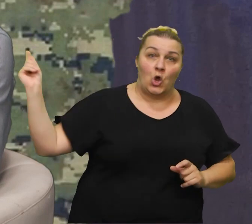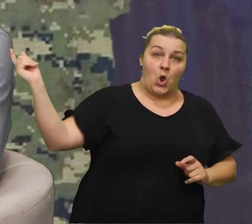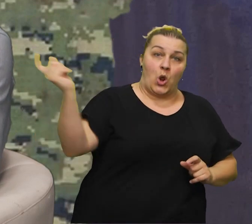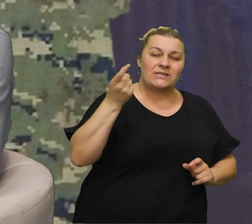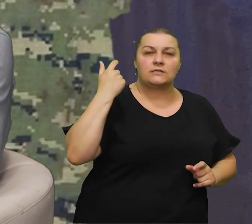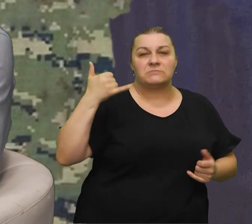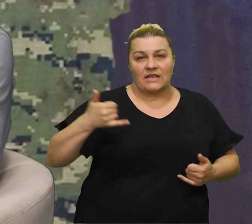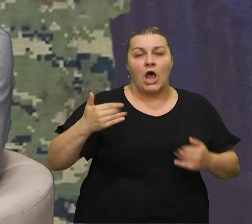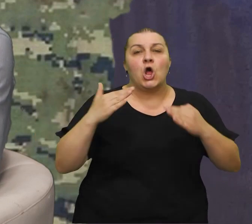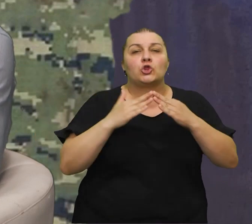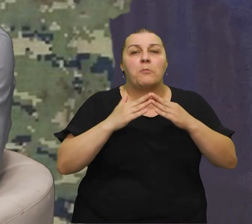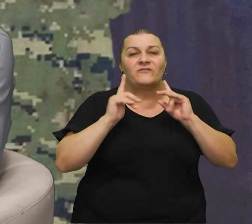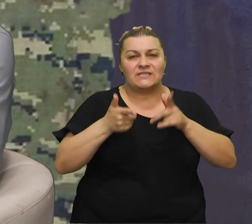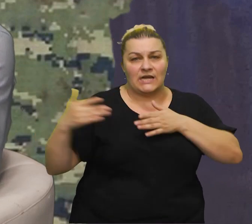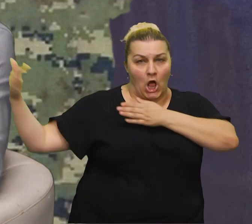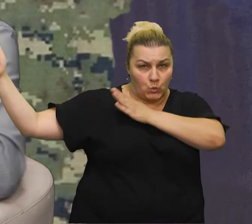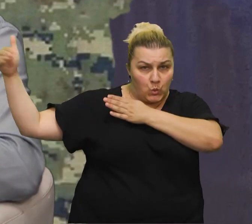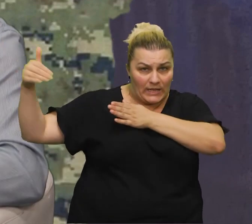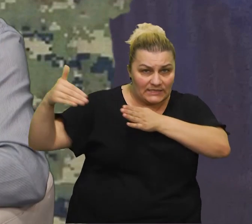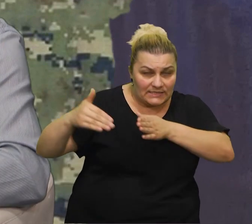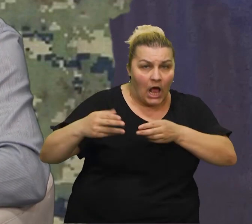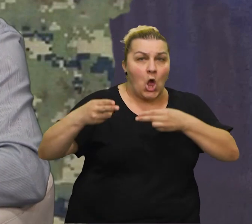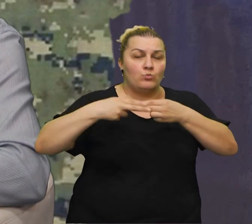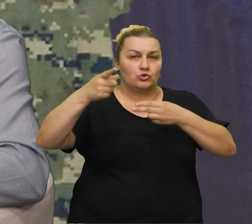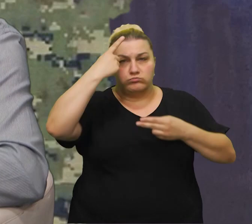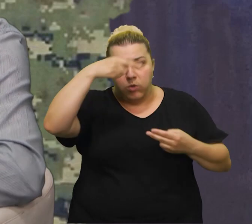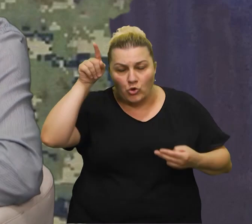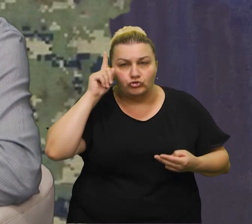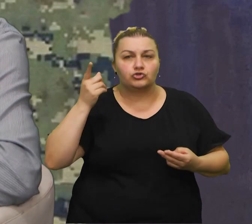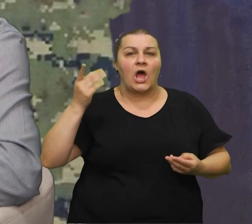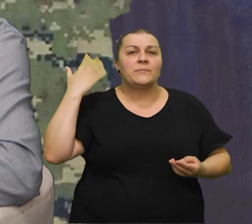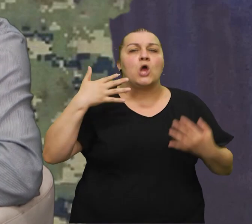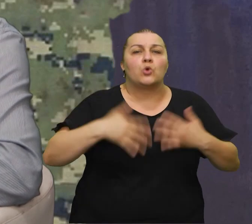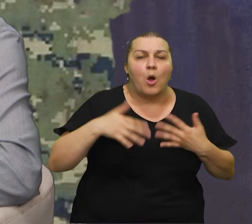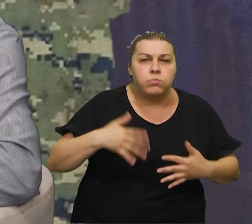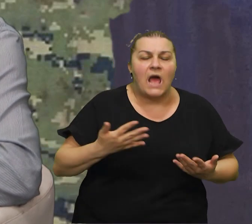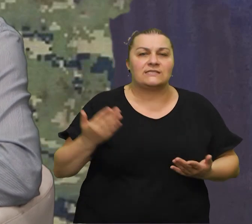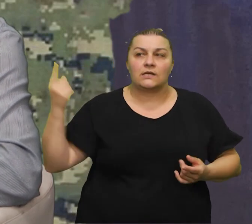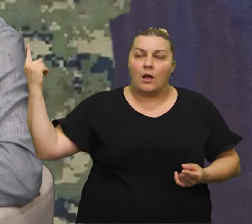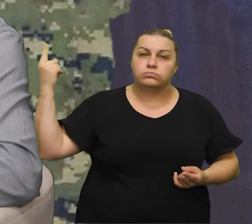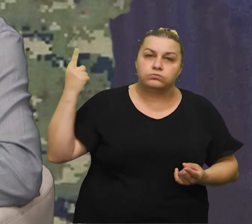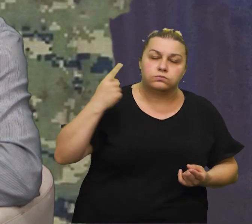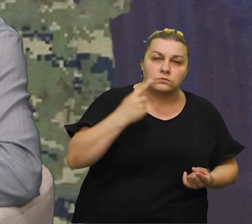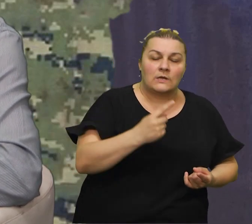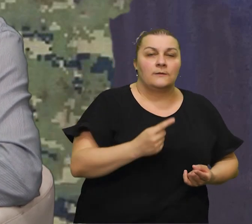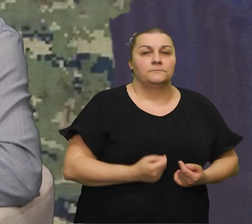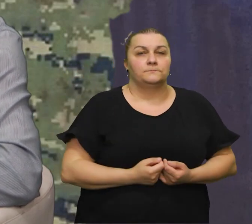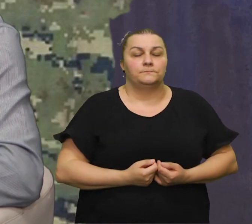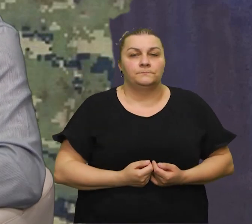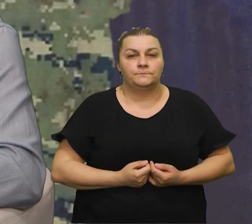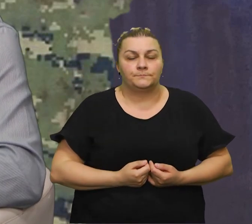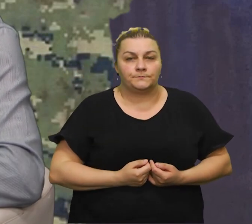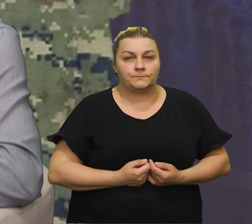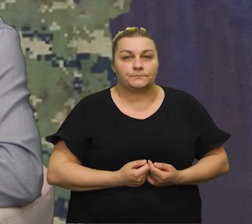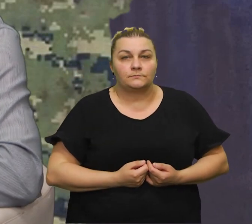domovinskog rata, prema, uz poštu, uz bijušu jugoplastsku tvornicu, diokom, idu